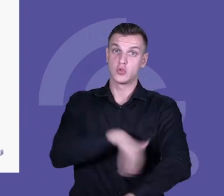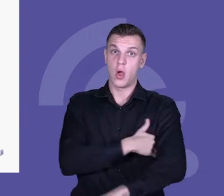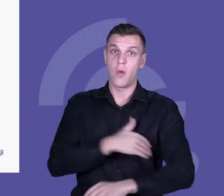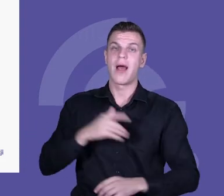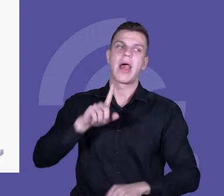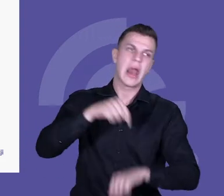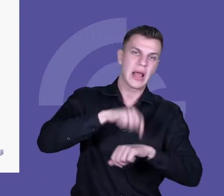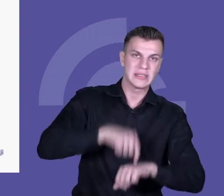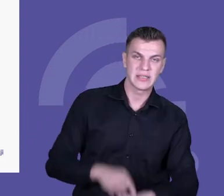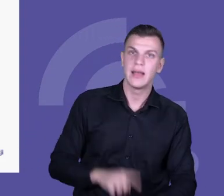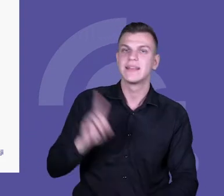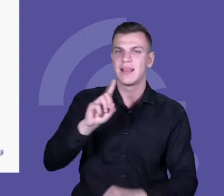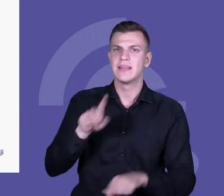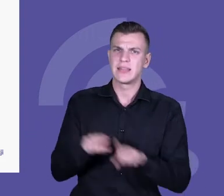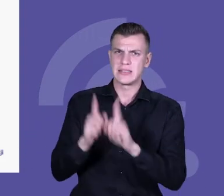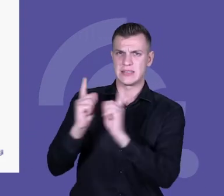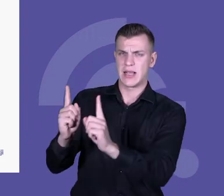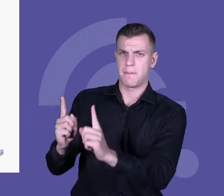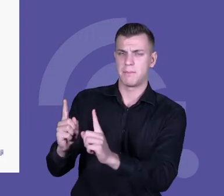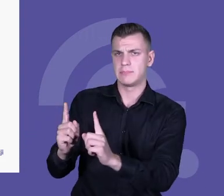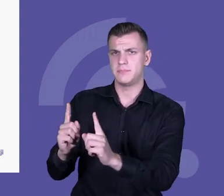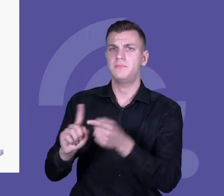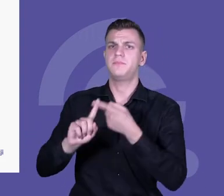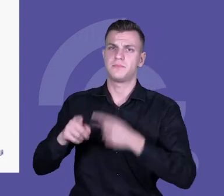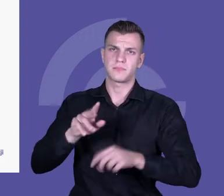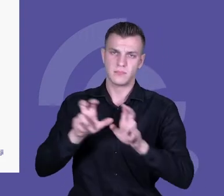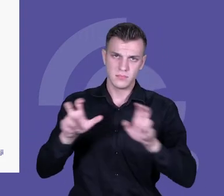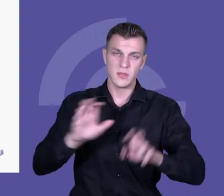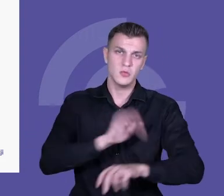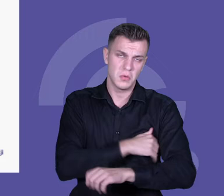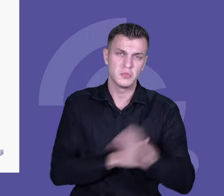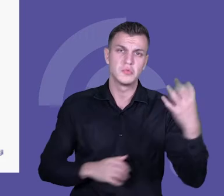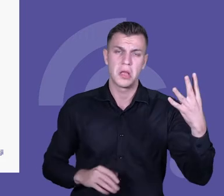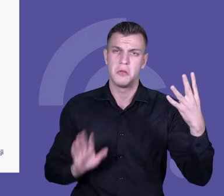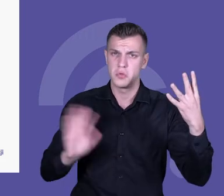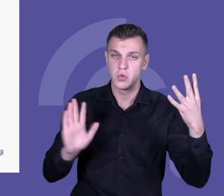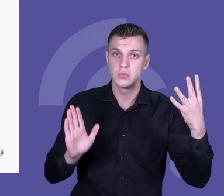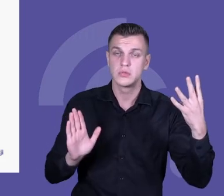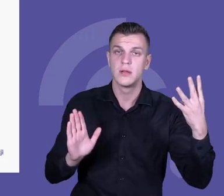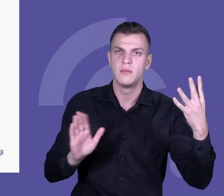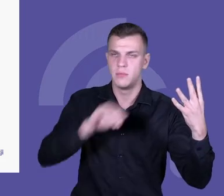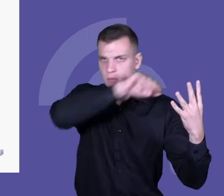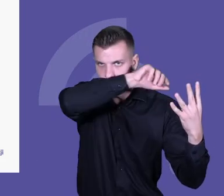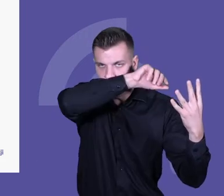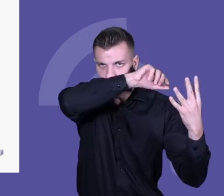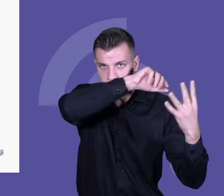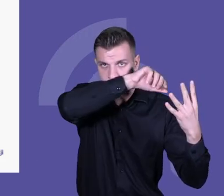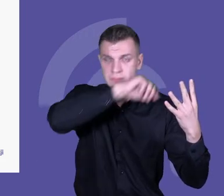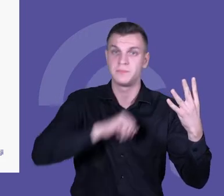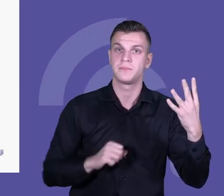lekcjami okazji do praktyki. To jest model teoretyczny, ale on ma też bardzo praktyczne implikacje